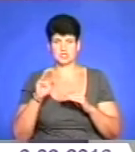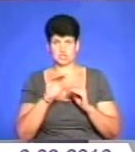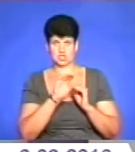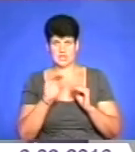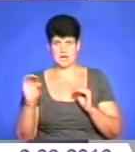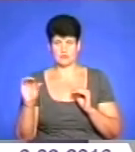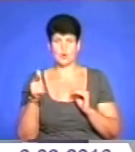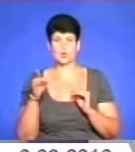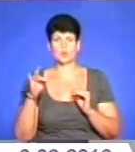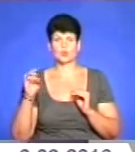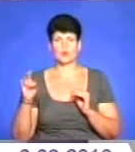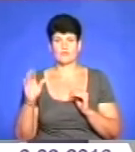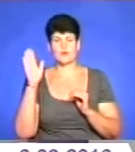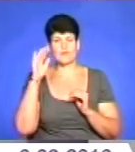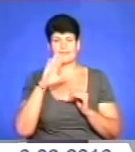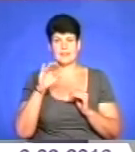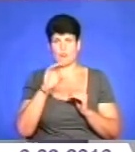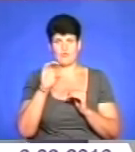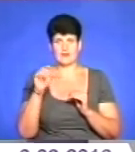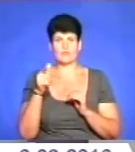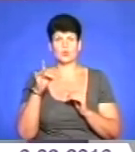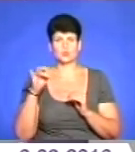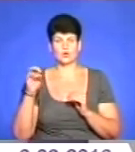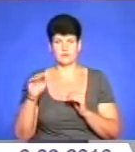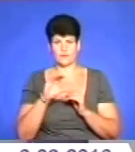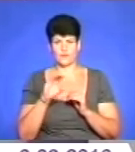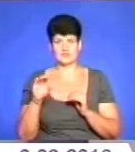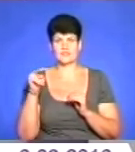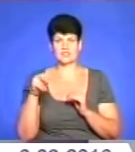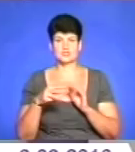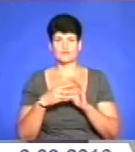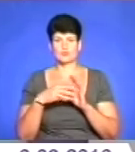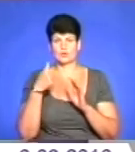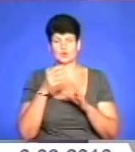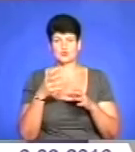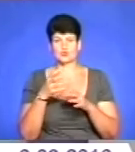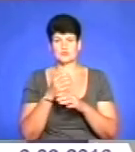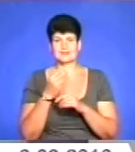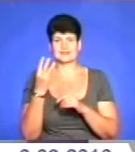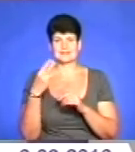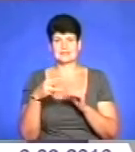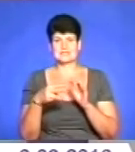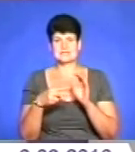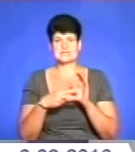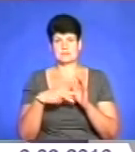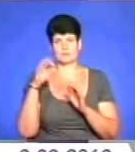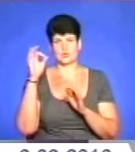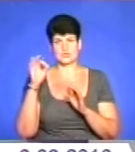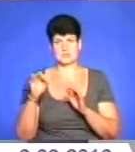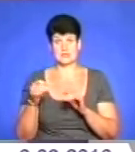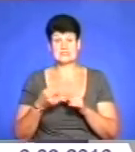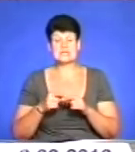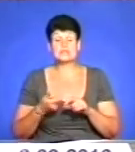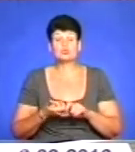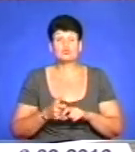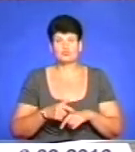в грунтових так званих водах, не у поверхневих, а у грунтових водах, з 2008 року скоротилося на 37-38%. Це дуже багато. Це